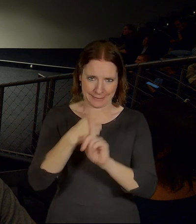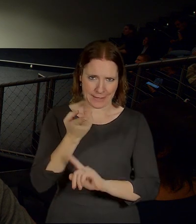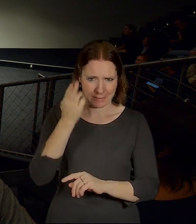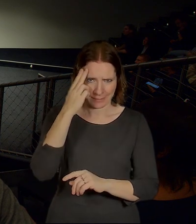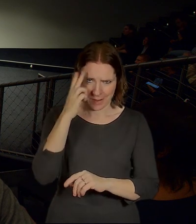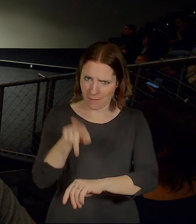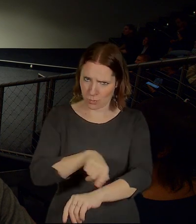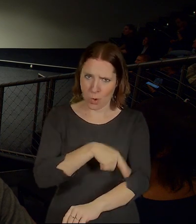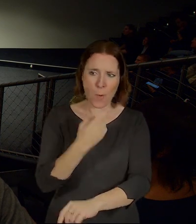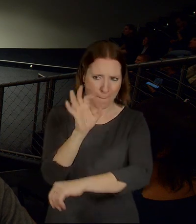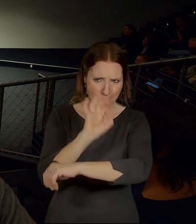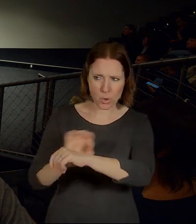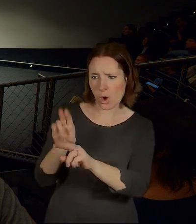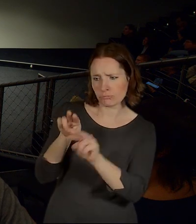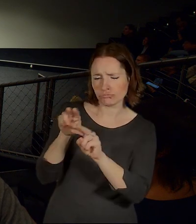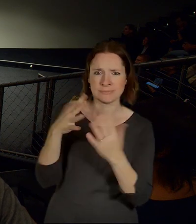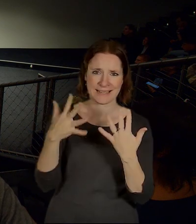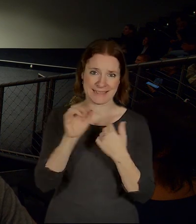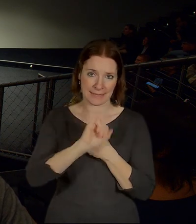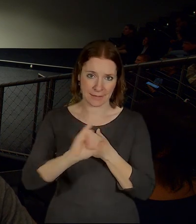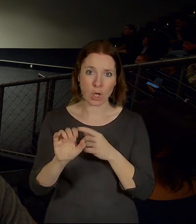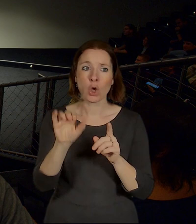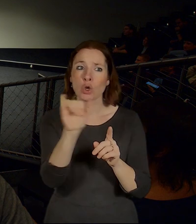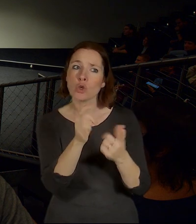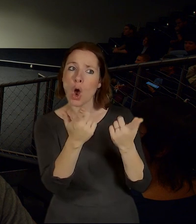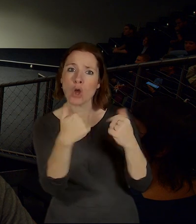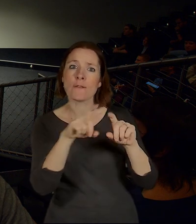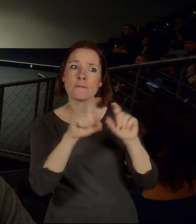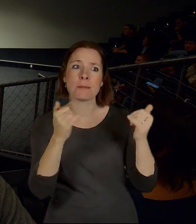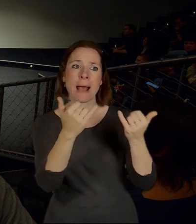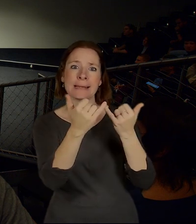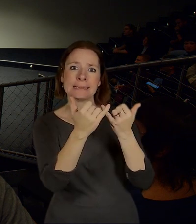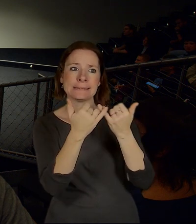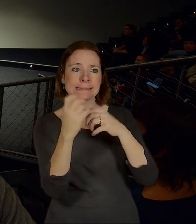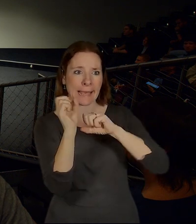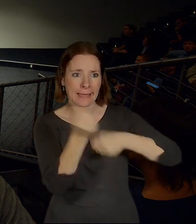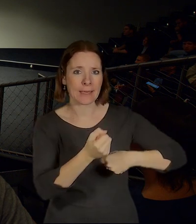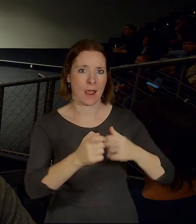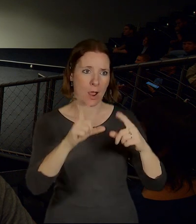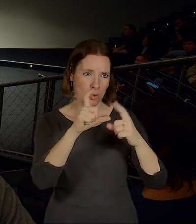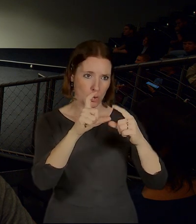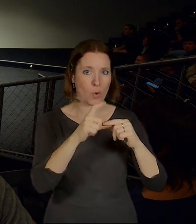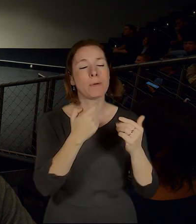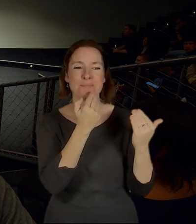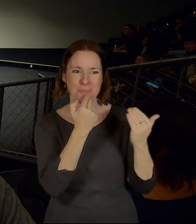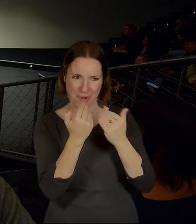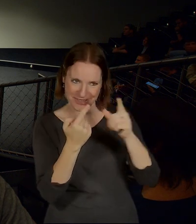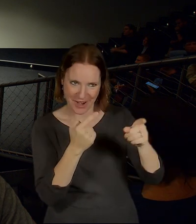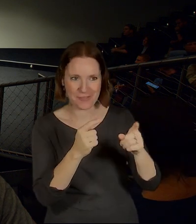let v kontaktu. Jestli je tady někdo ze Secura Group, tak ho pozdravuju, protože jsme od té